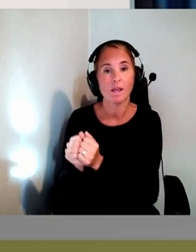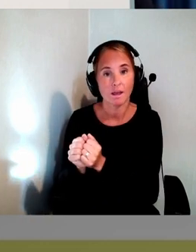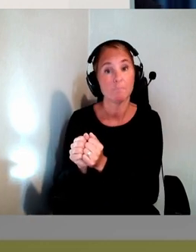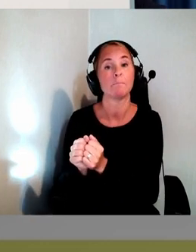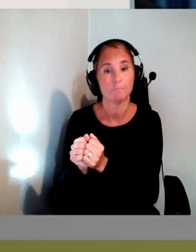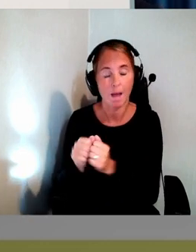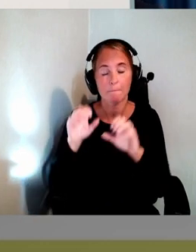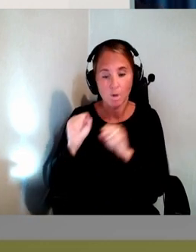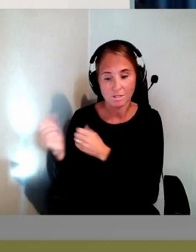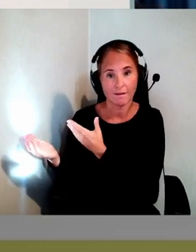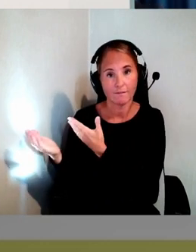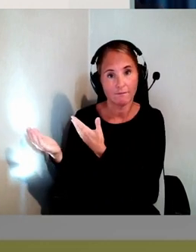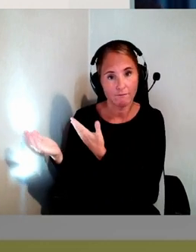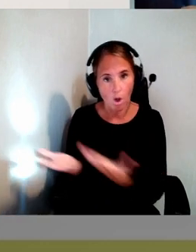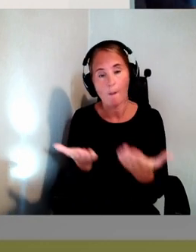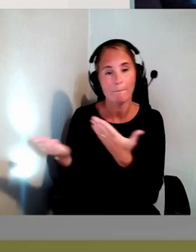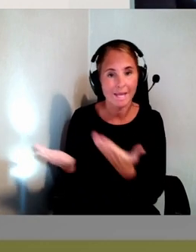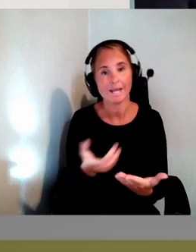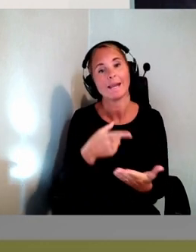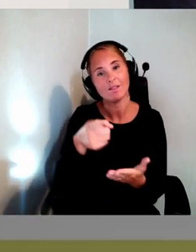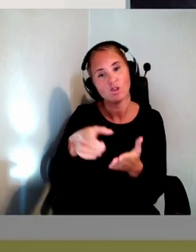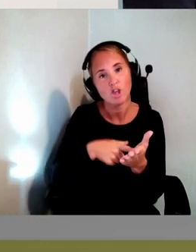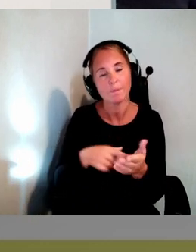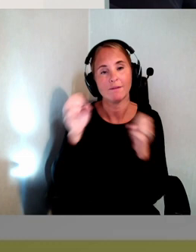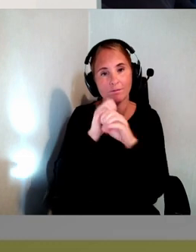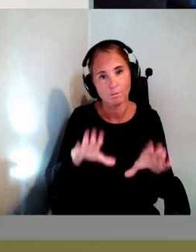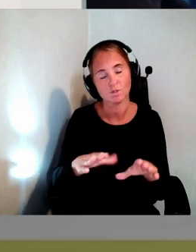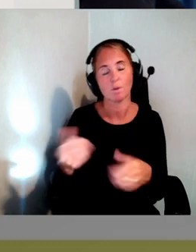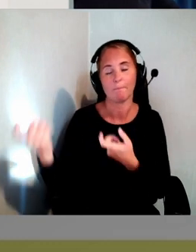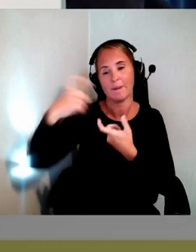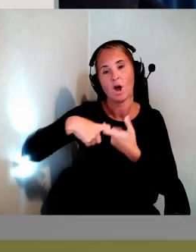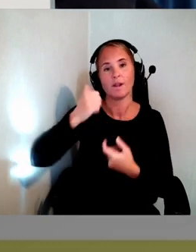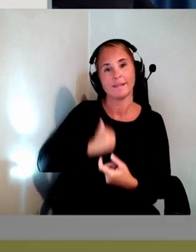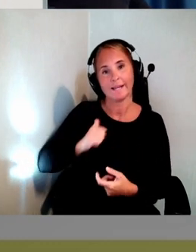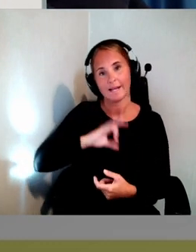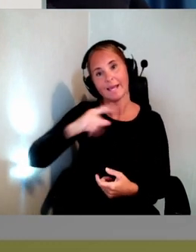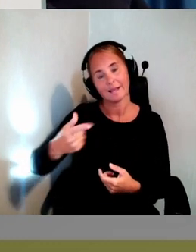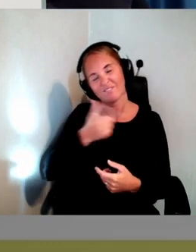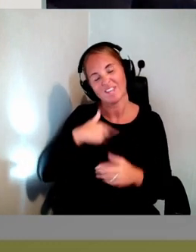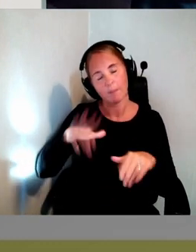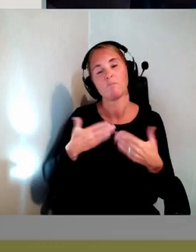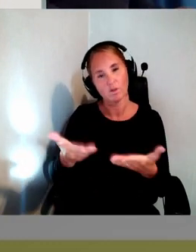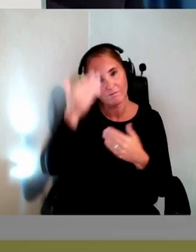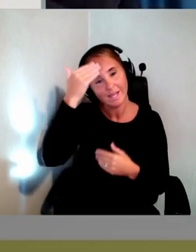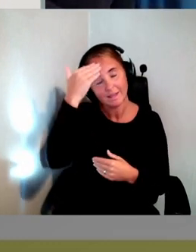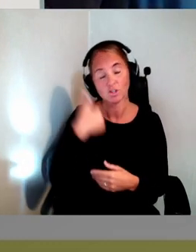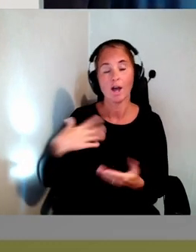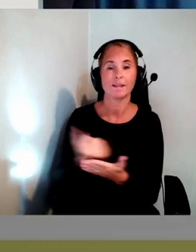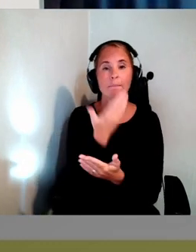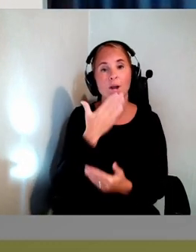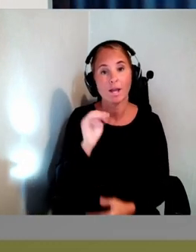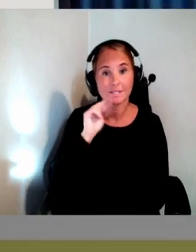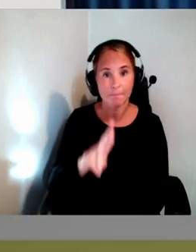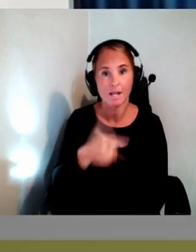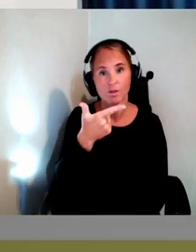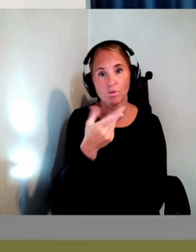förmedla sån information som berör tillgänglighet. Som vi har fått ta del av. Så jag hittar ett bra exempel. hos